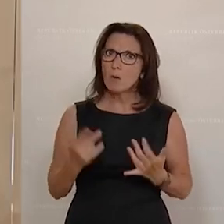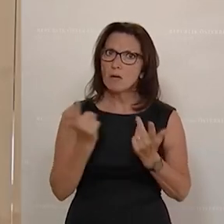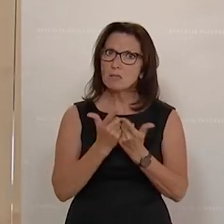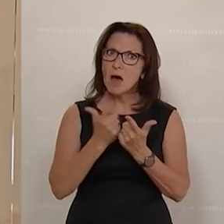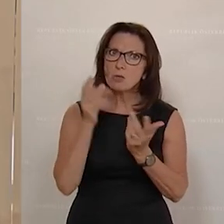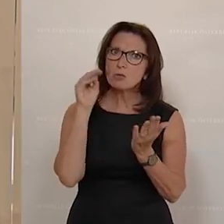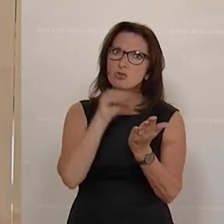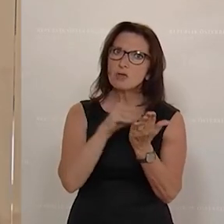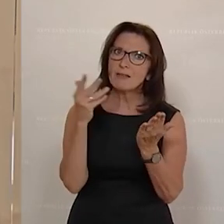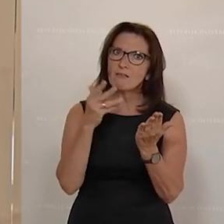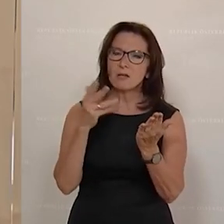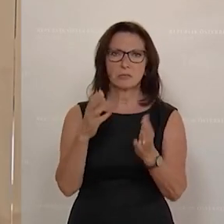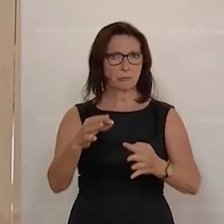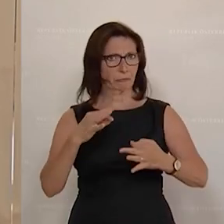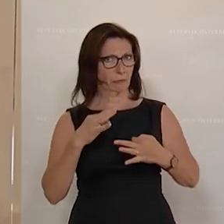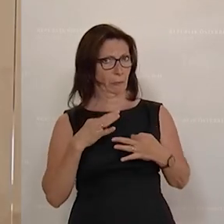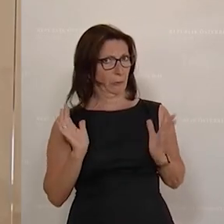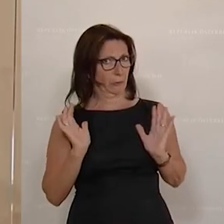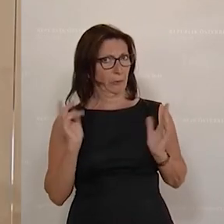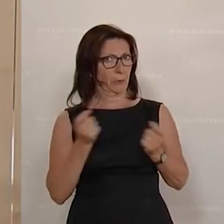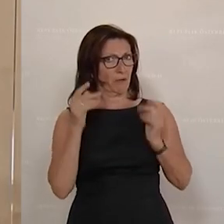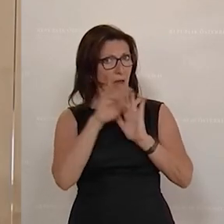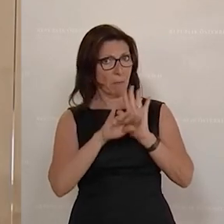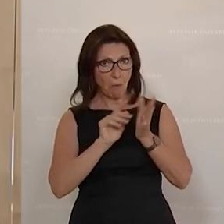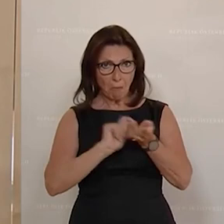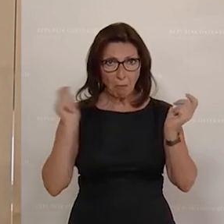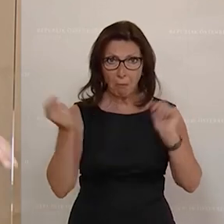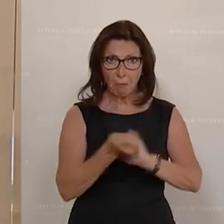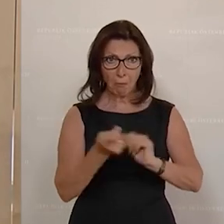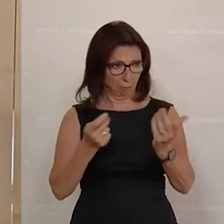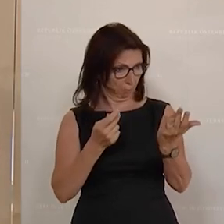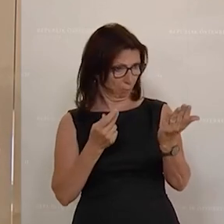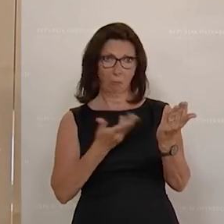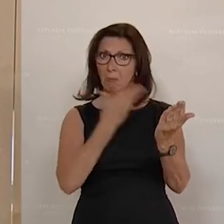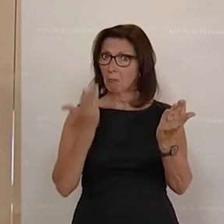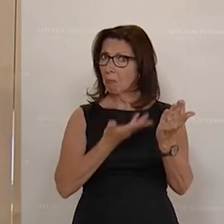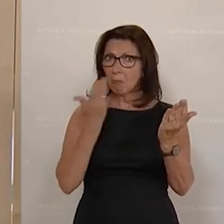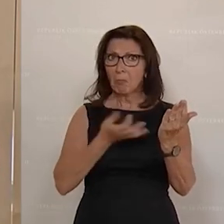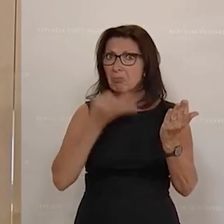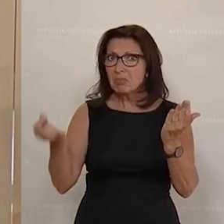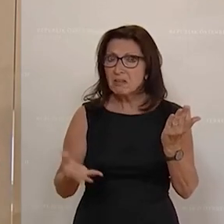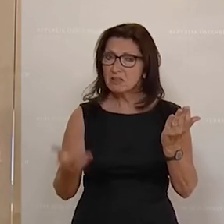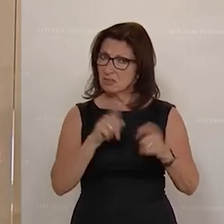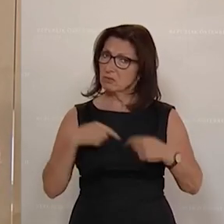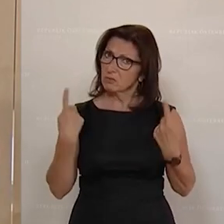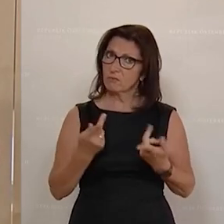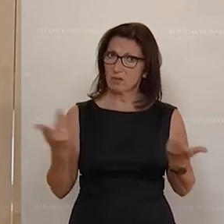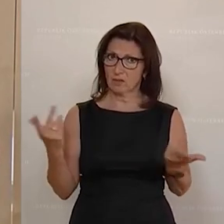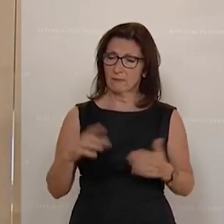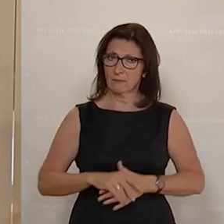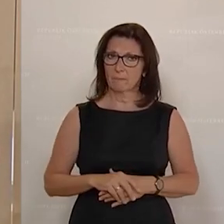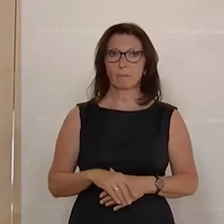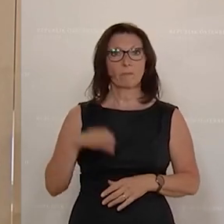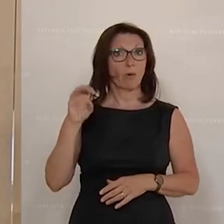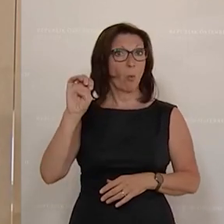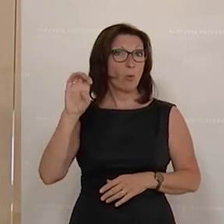zeichnet sich für mich keine Reform der Gewerbeordnung ab, die diesen Namen verdient und wie sie uns auch die